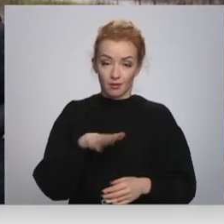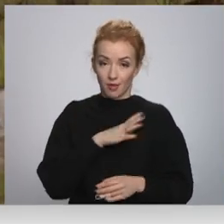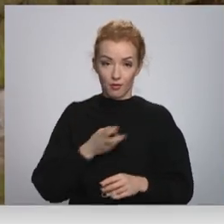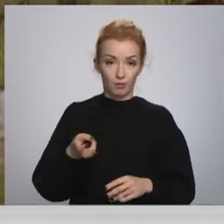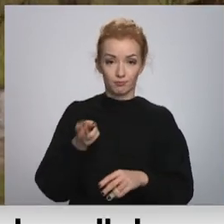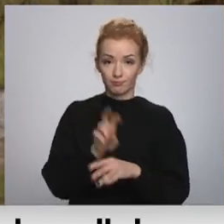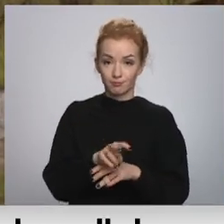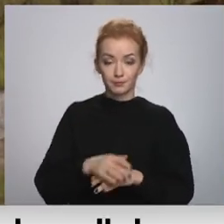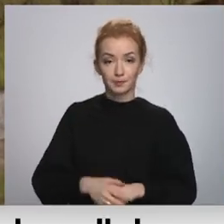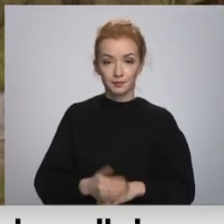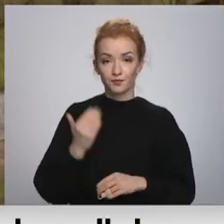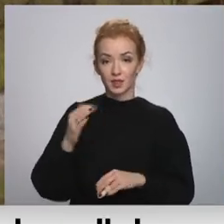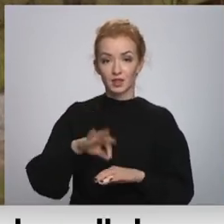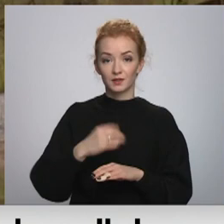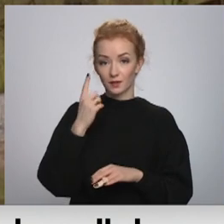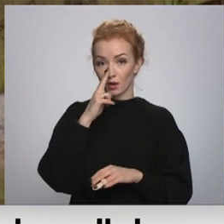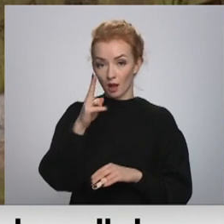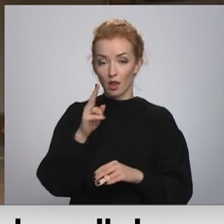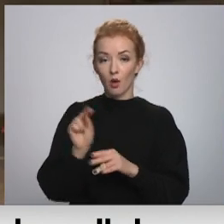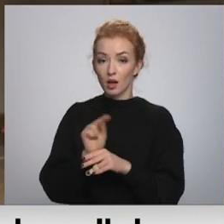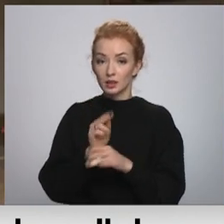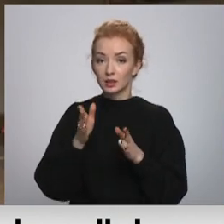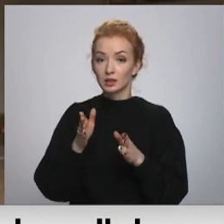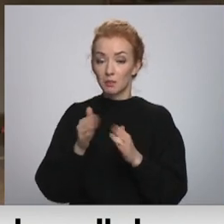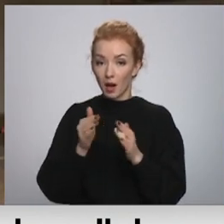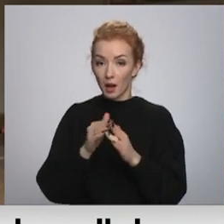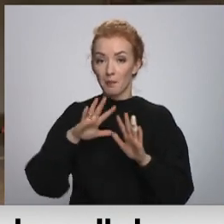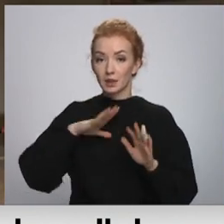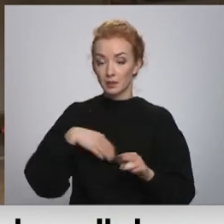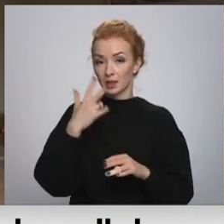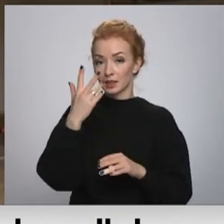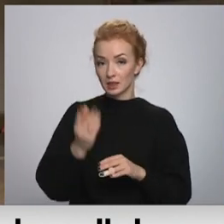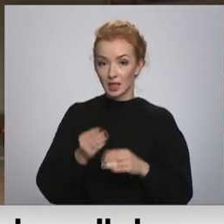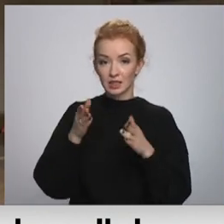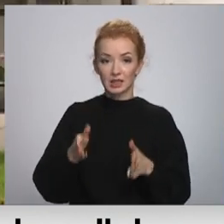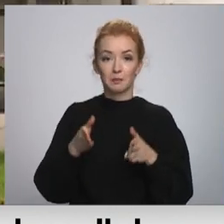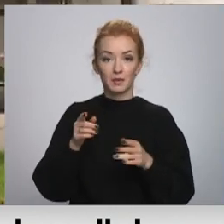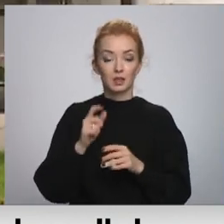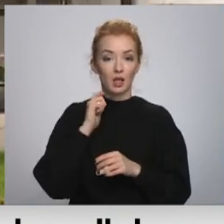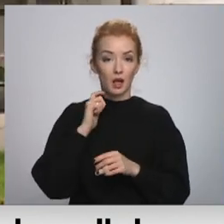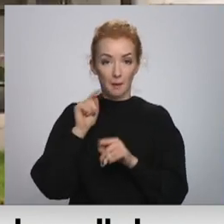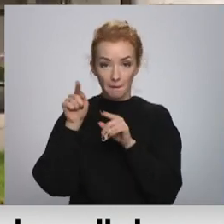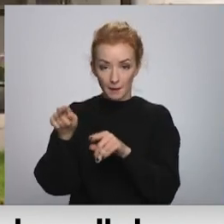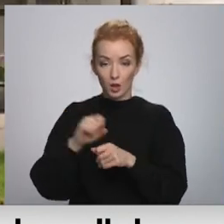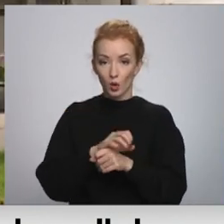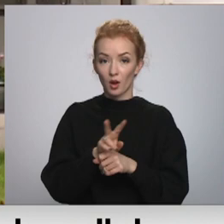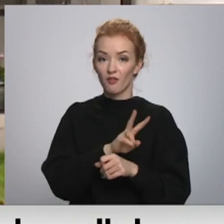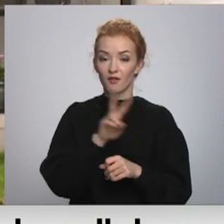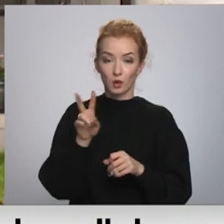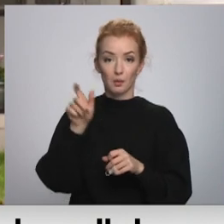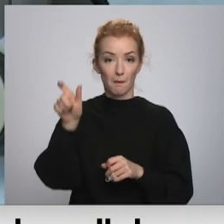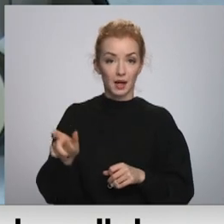klāt. Viņas vīrs nedēļa ārstējās mājās, taču trīs dienas Jēkapils reģionālajā slimnīcā, kurā Covid-19